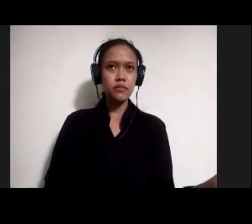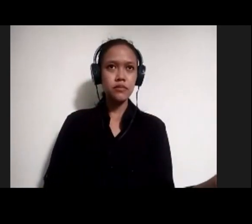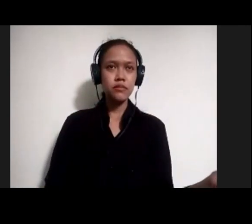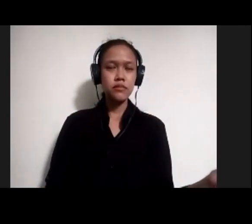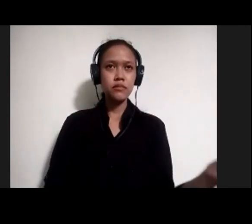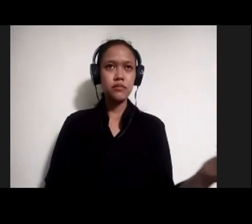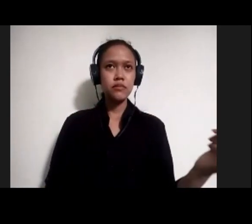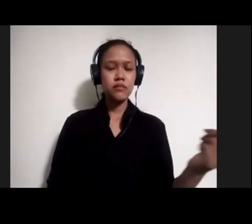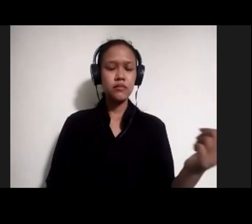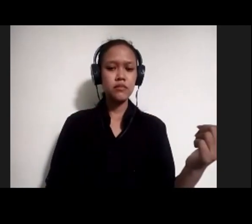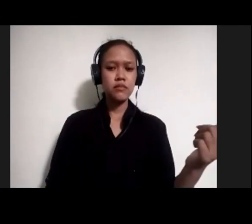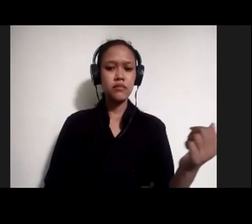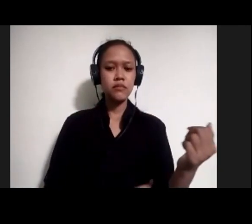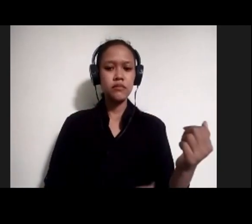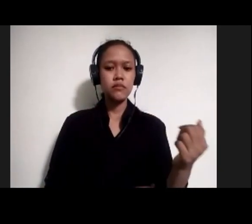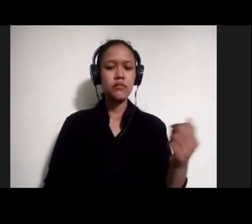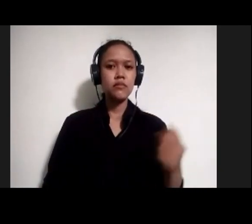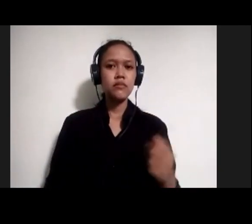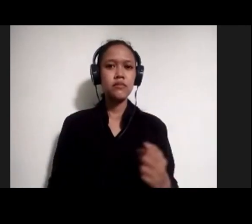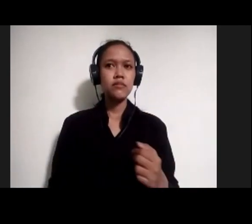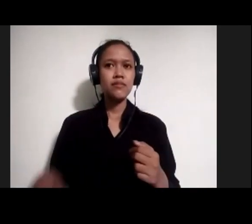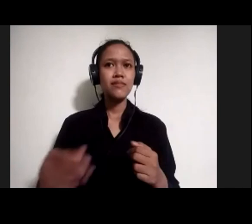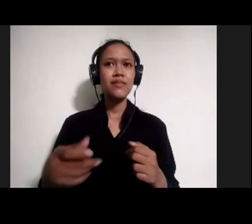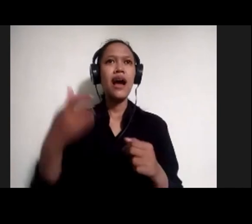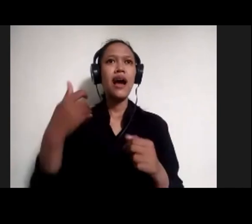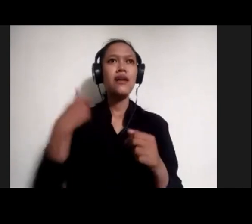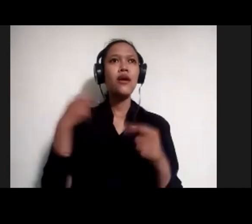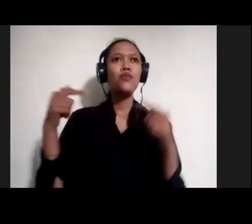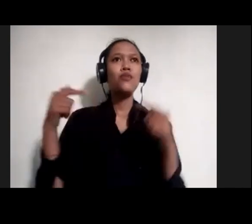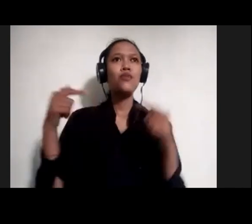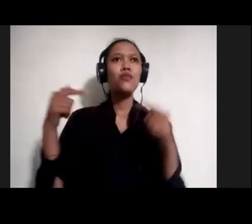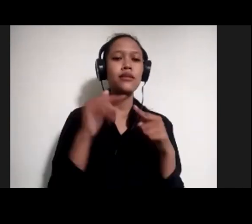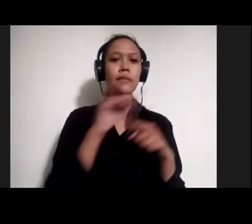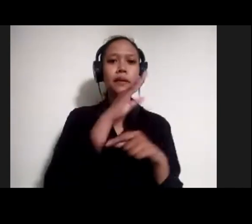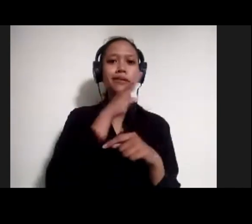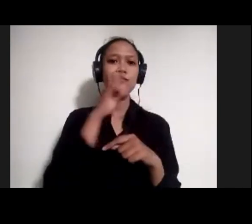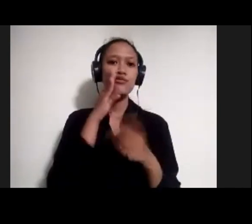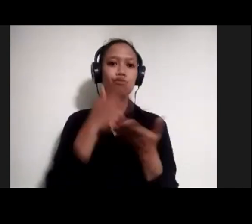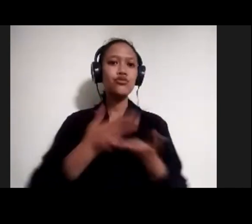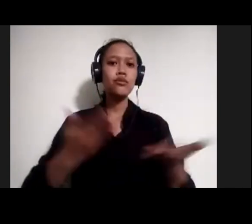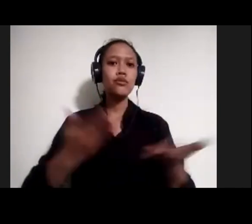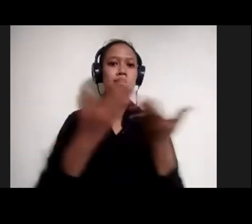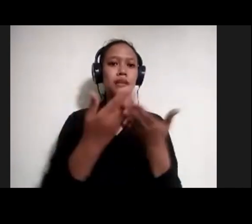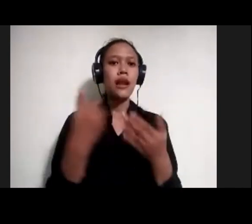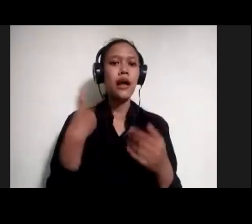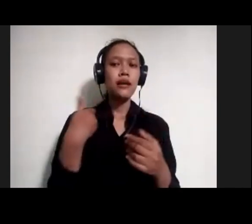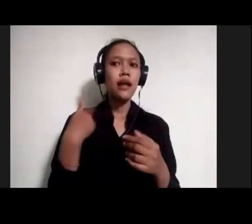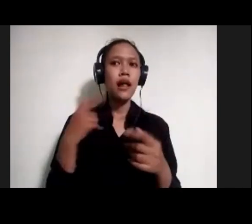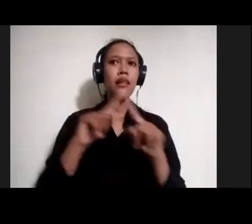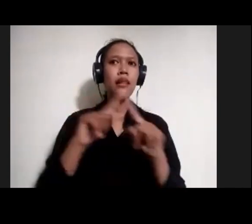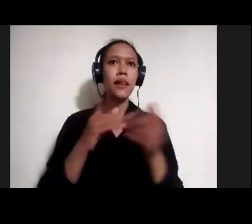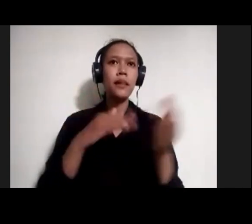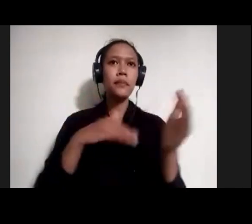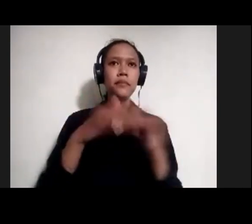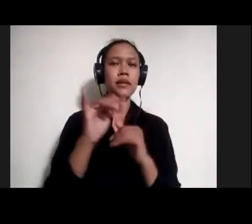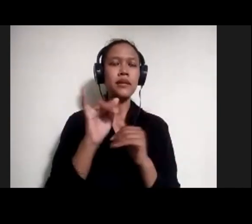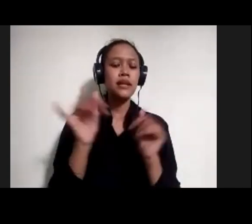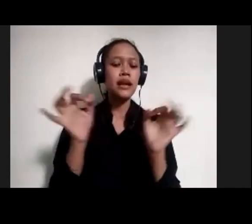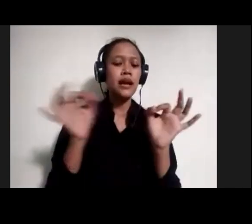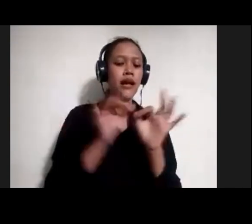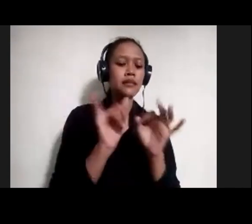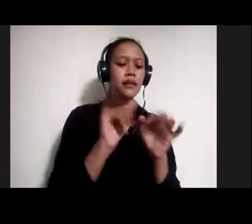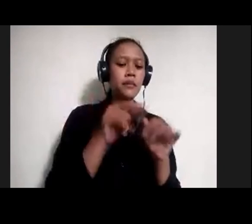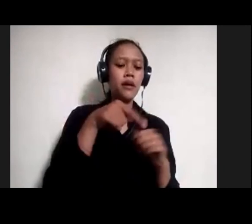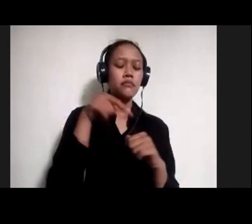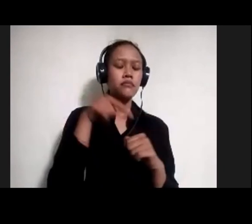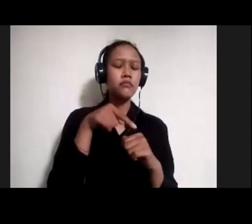ada irisan dengan isu sosial gitu, tetapi kemudian lebih dekat kepada hal yang sifatnya